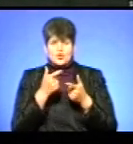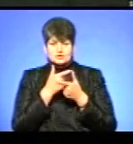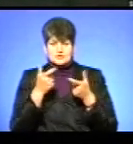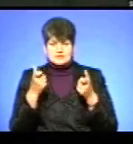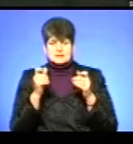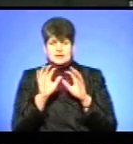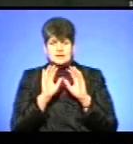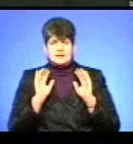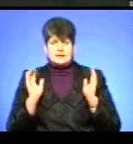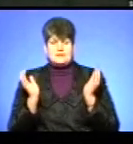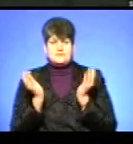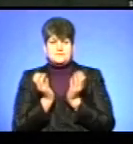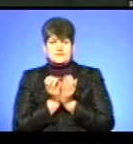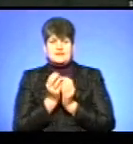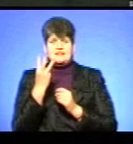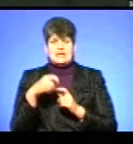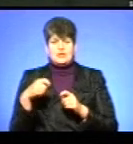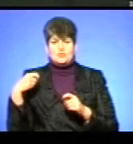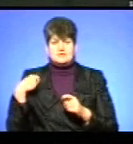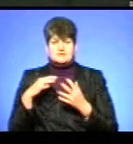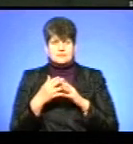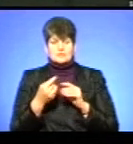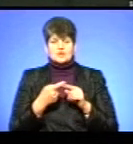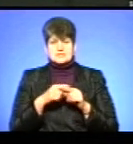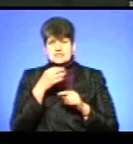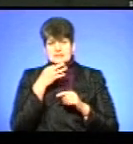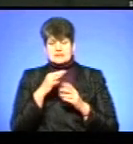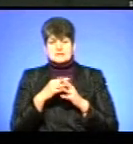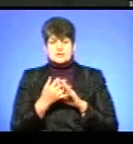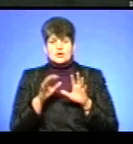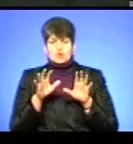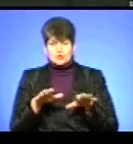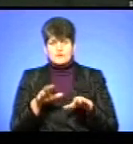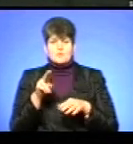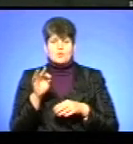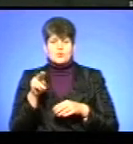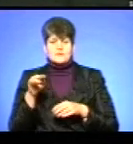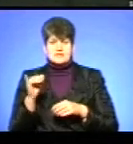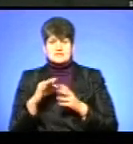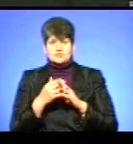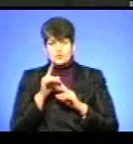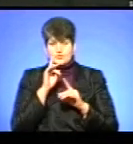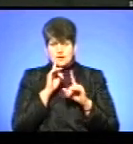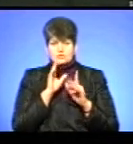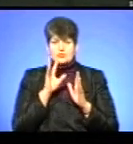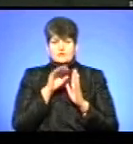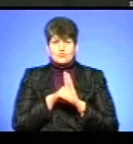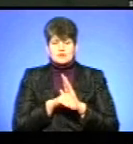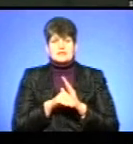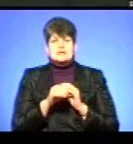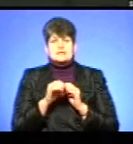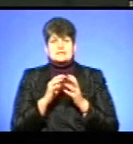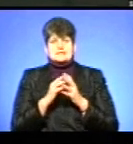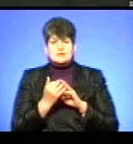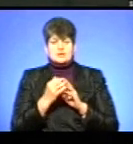в радіусі 3 кілометрів від села. Про це нам повідомила селищний голова Попівецької селищної ради, до якої належить село Старий Кокорів